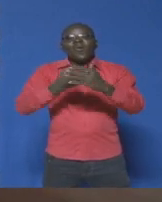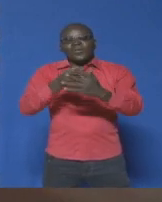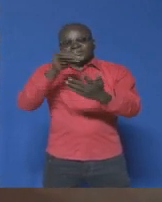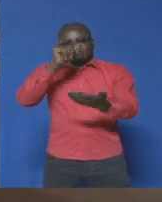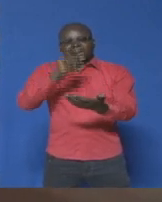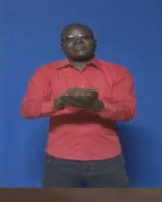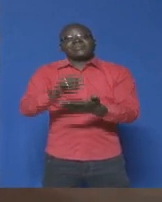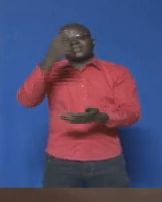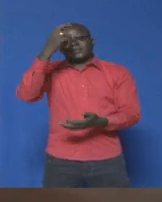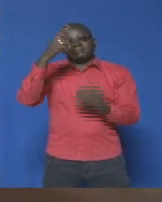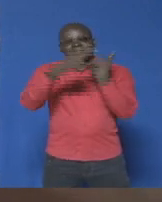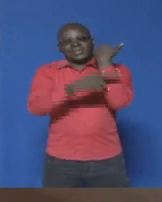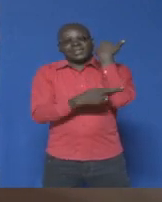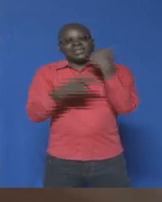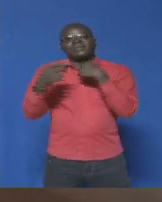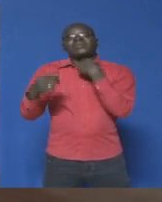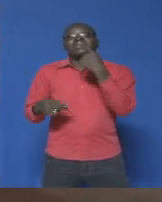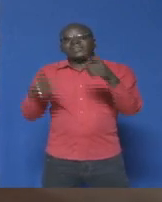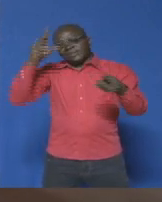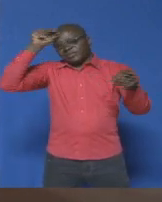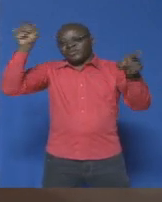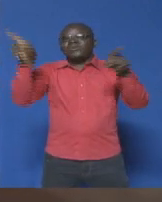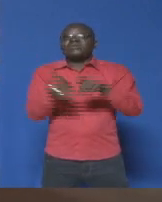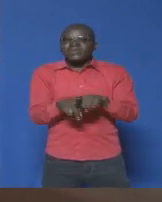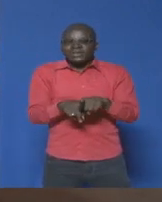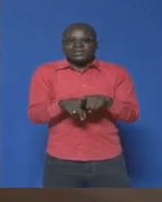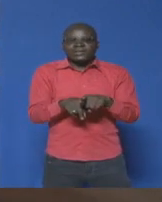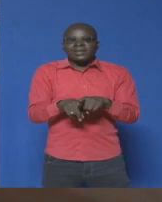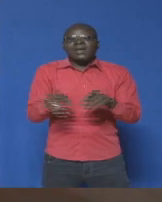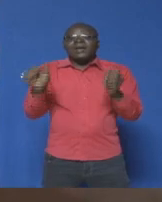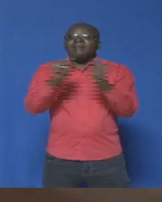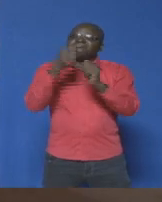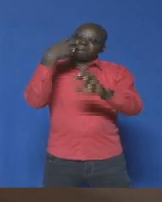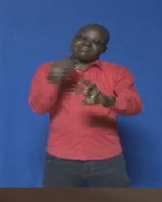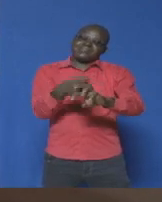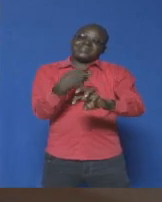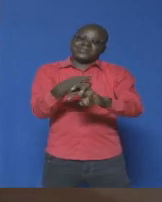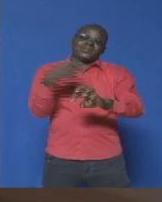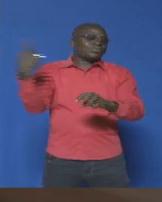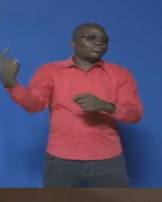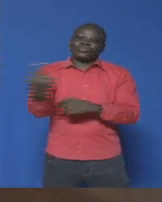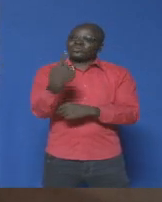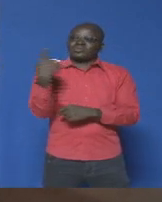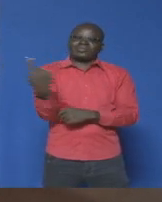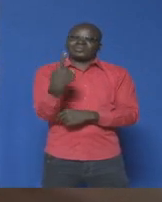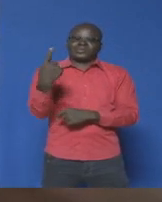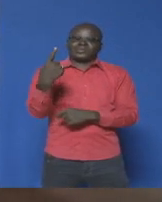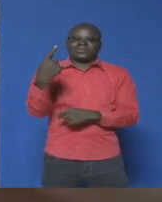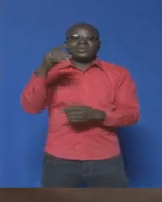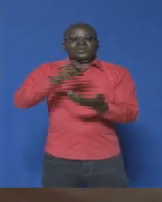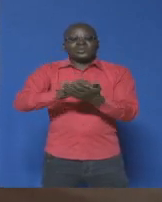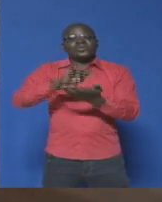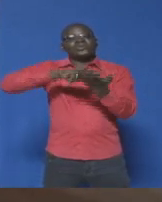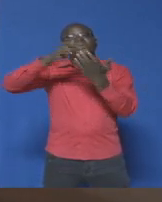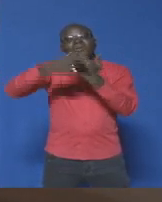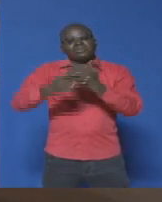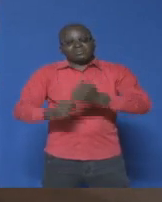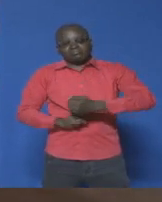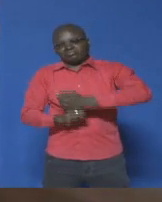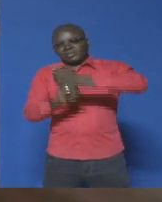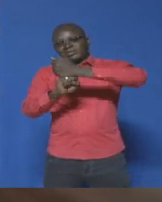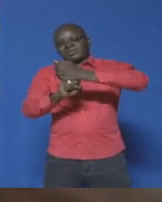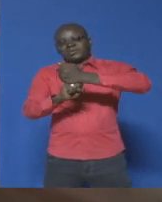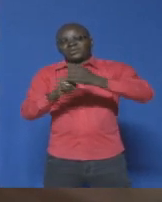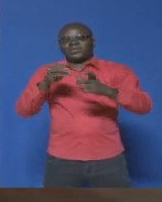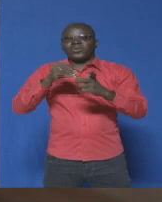pour dire à nos frères du Sahel que malgré les difficultés de tous les jours, que ce soit sur le plan sécuritaire, que ce soit sur le plan